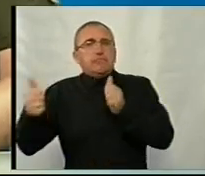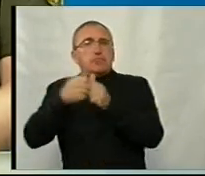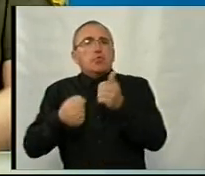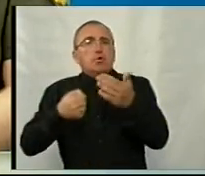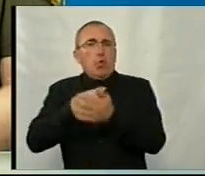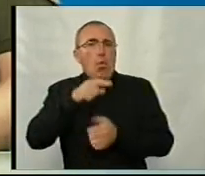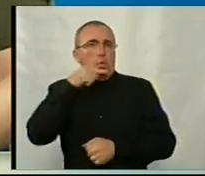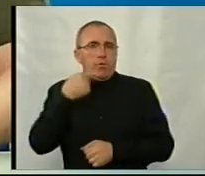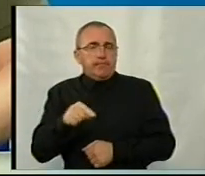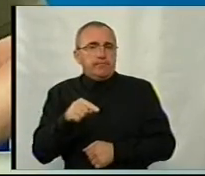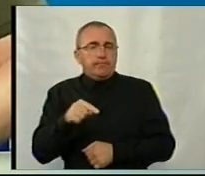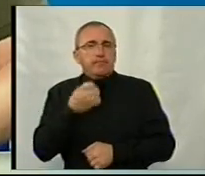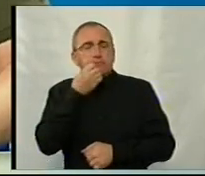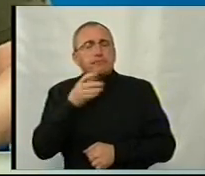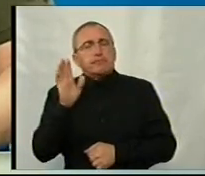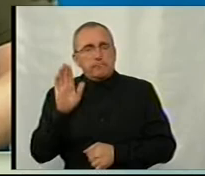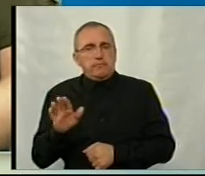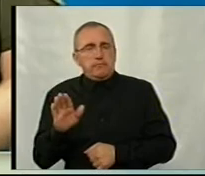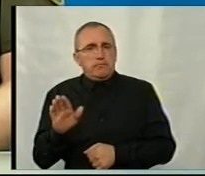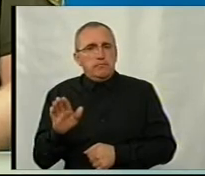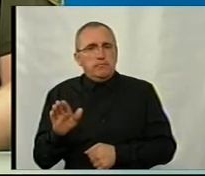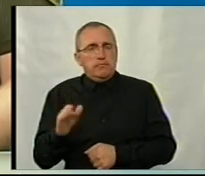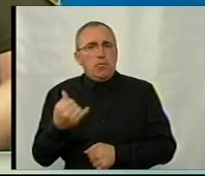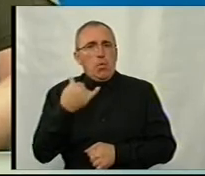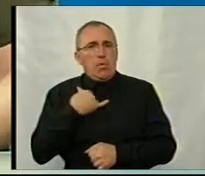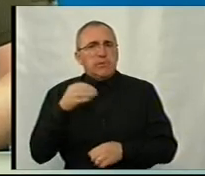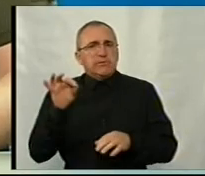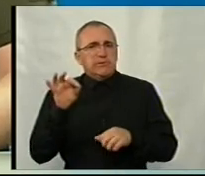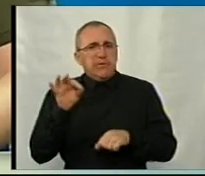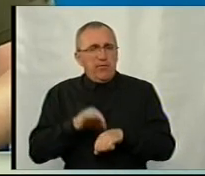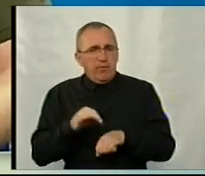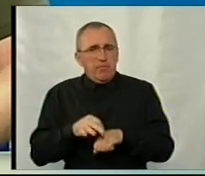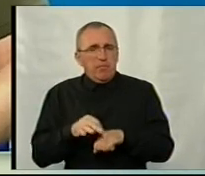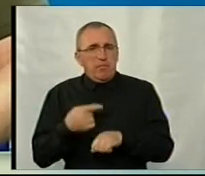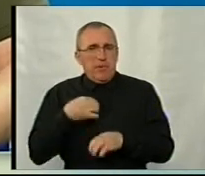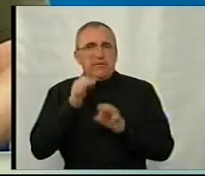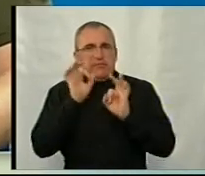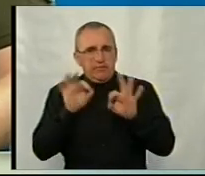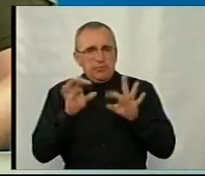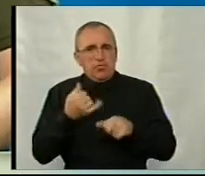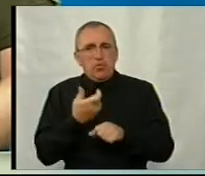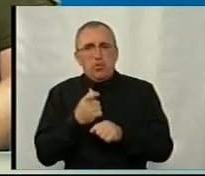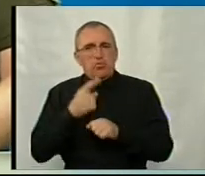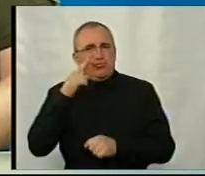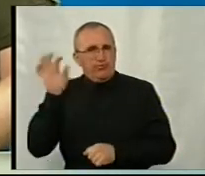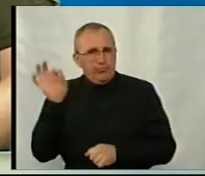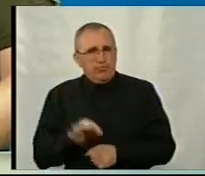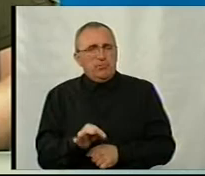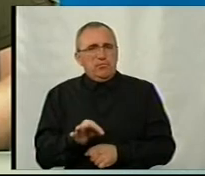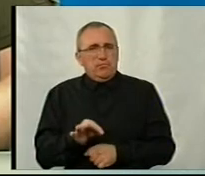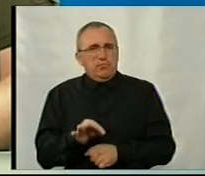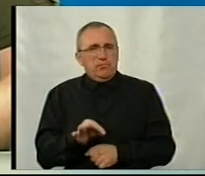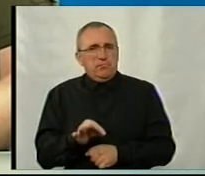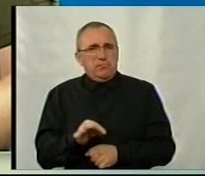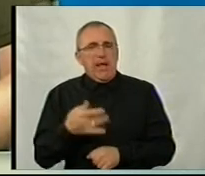хворіють частіше. У нас хворіють, так як ми сказали, у нас дуже часто є, як